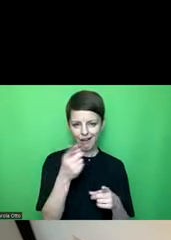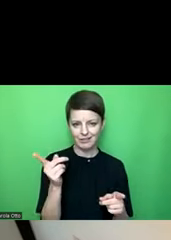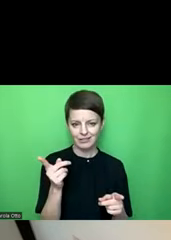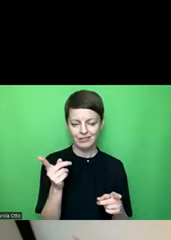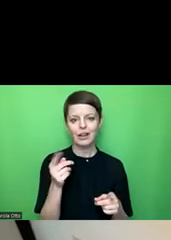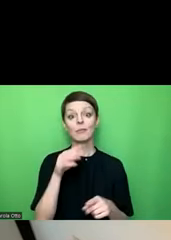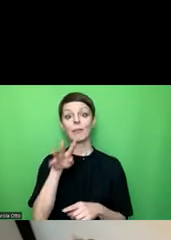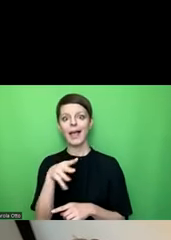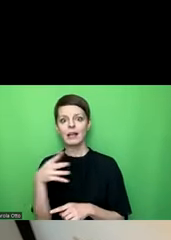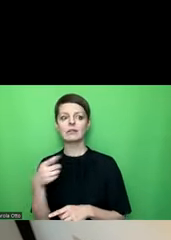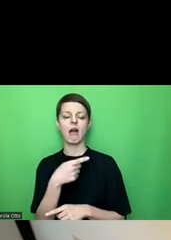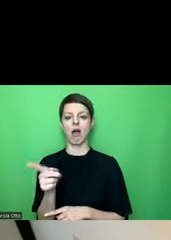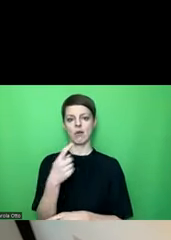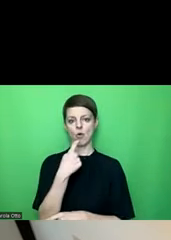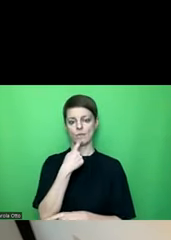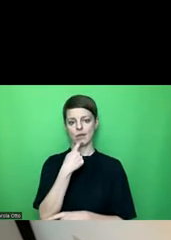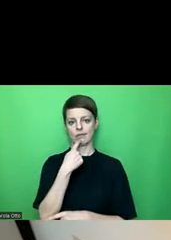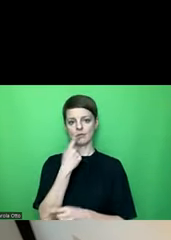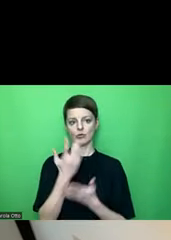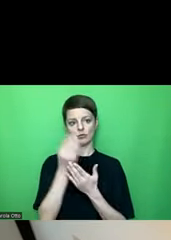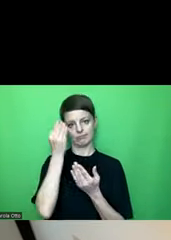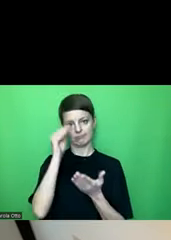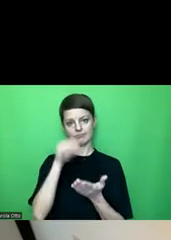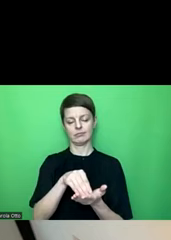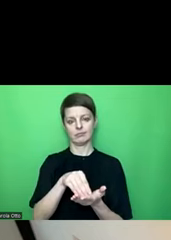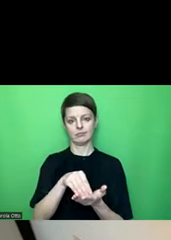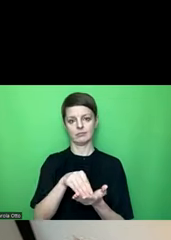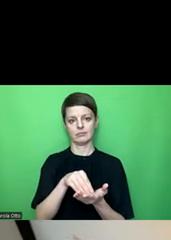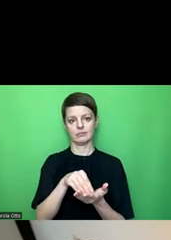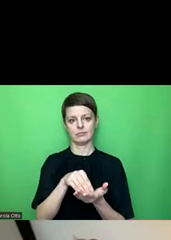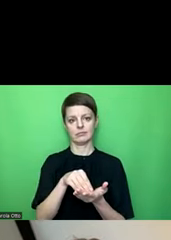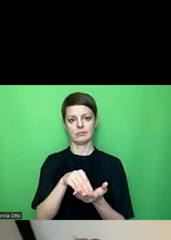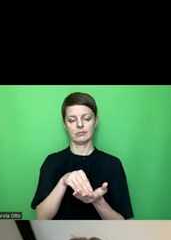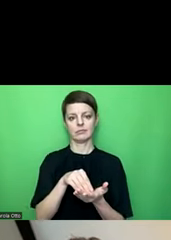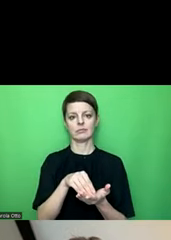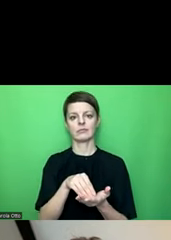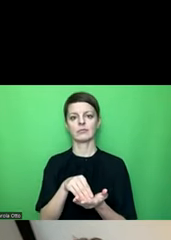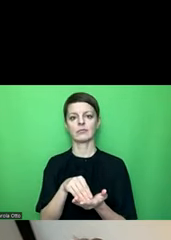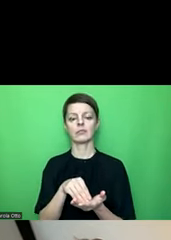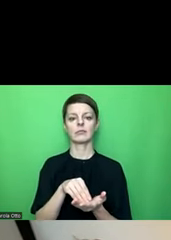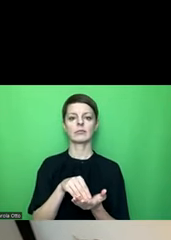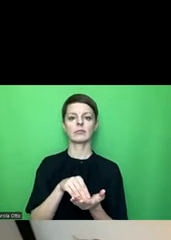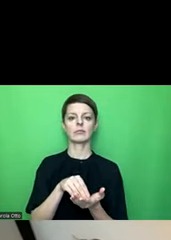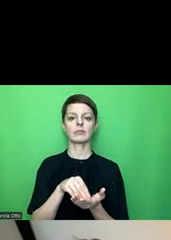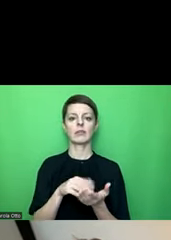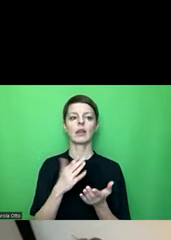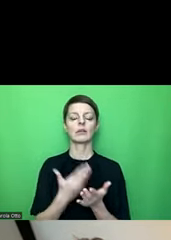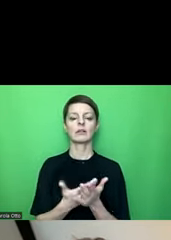sind das alle Objekte, die registriert sind. Das heißt, ich kann ja auch mit